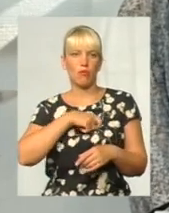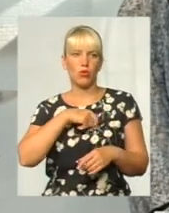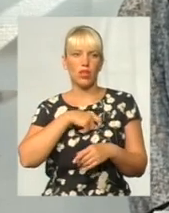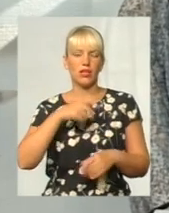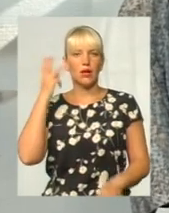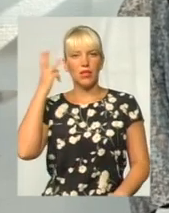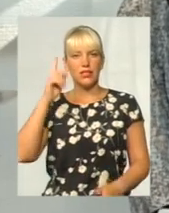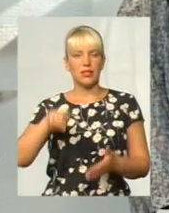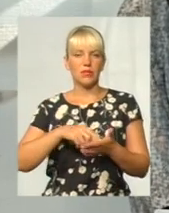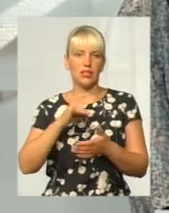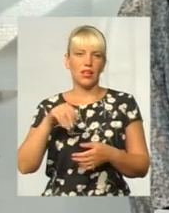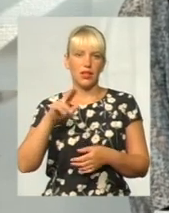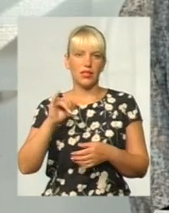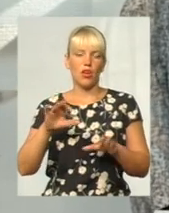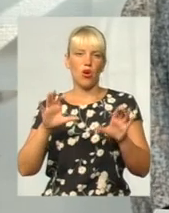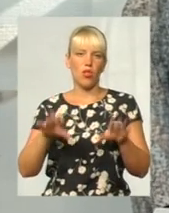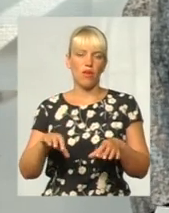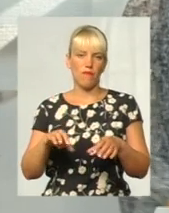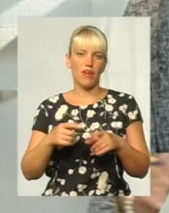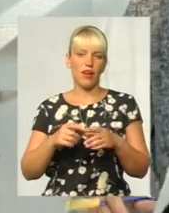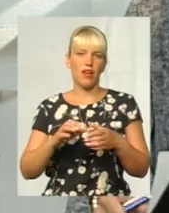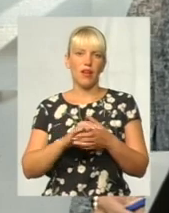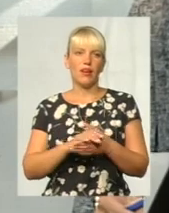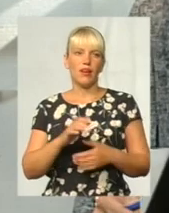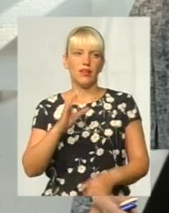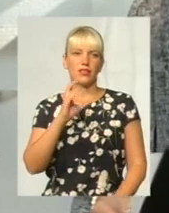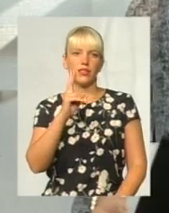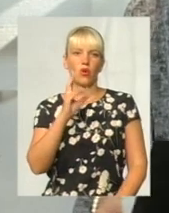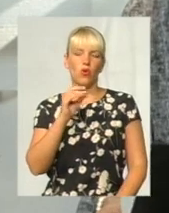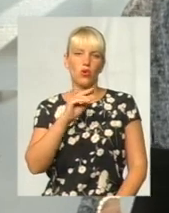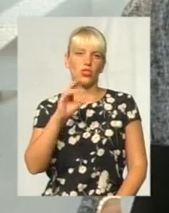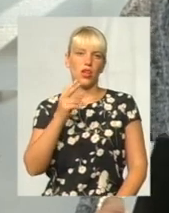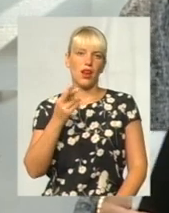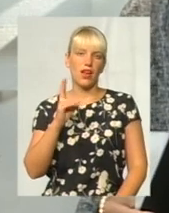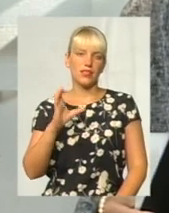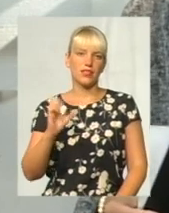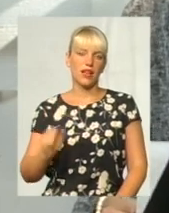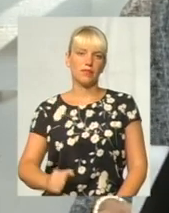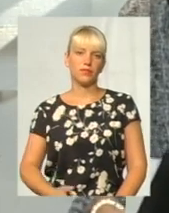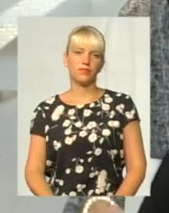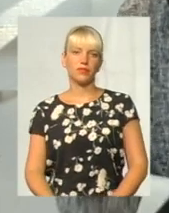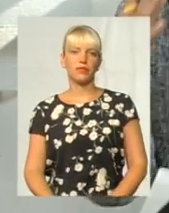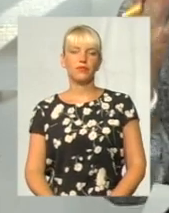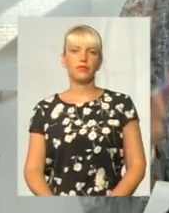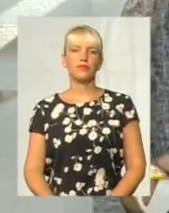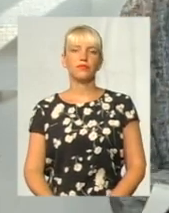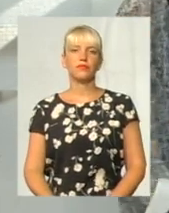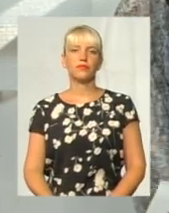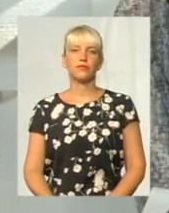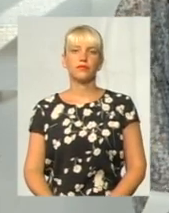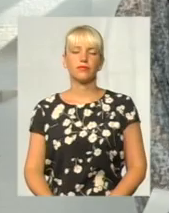Хмельницької міської ради, голови фракції в міській раді Олександра Скочиляса. Прошу режисера